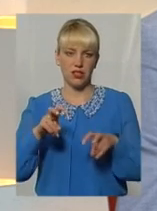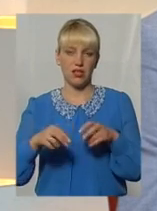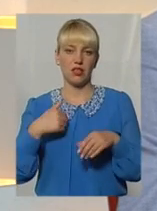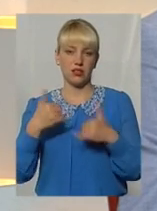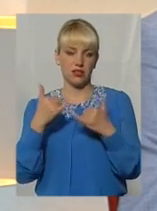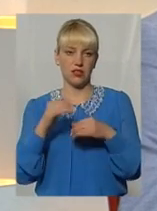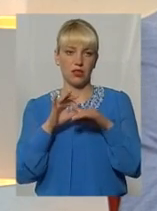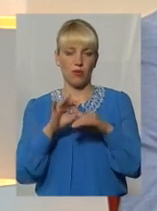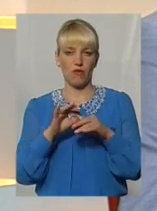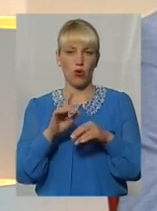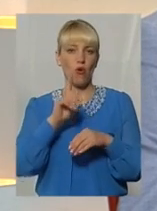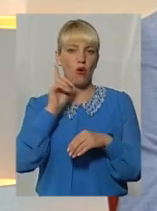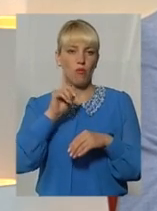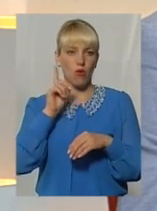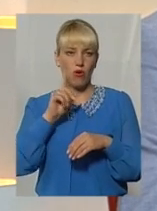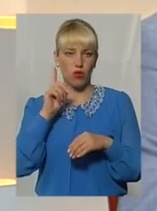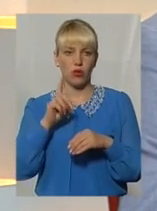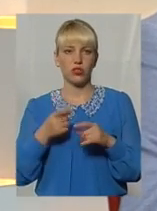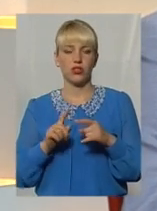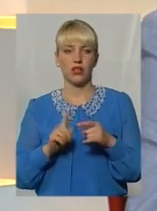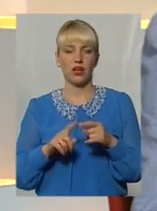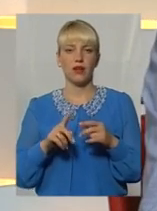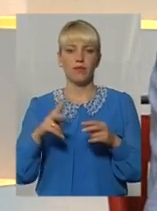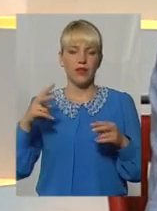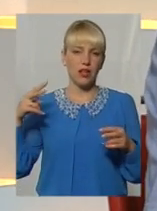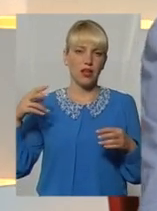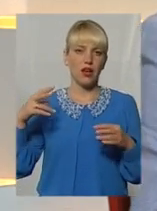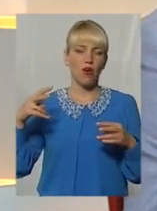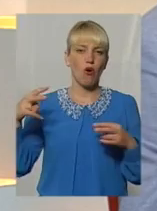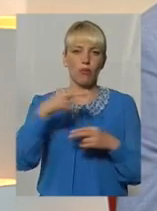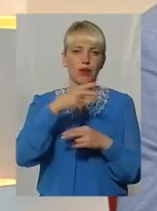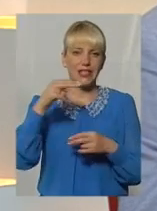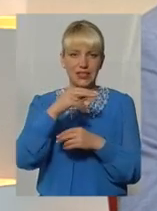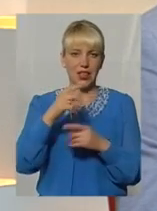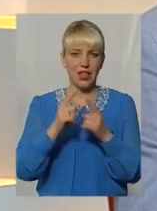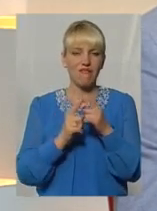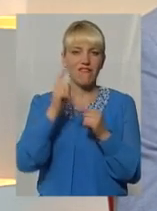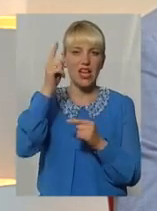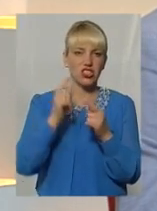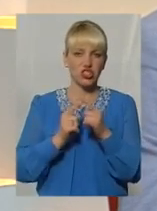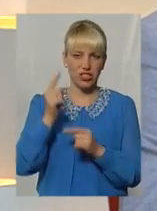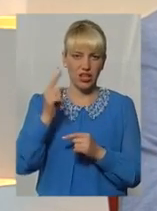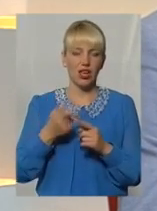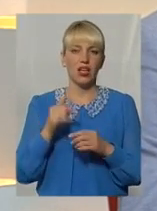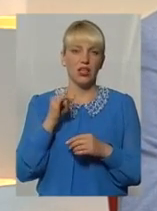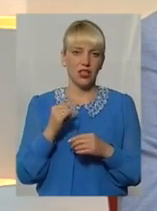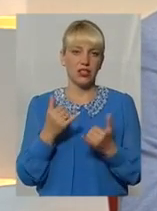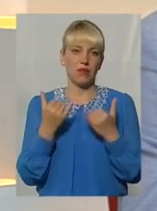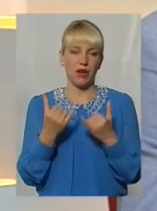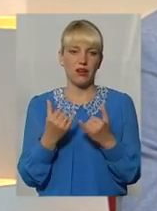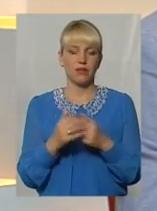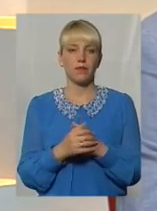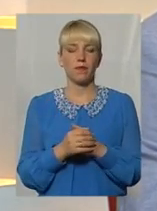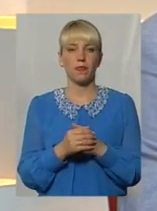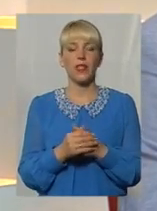омолодження, обили вишки цих дерев. Сняли аварійну ситуацію на даному об